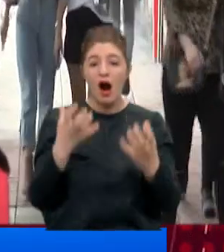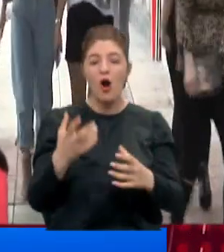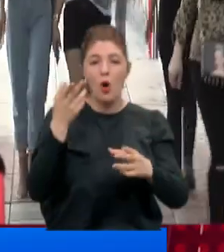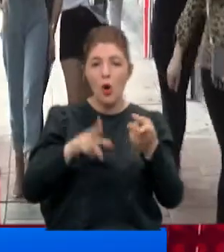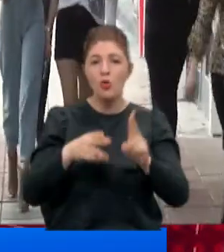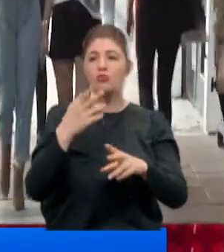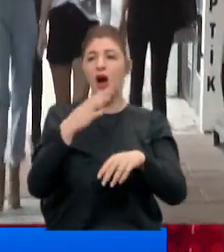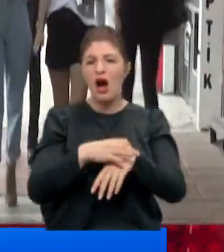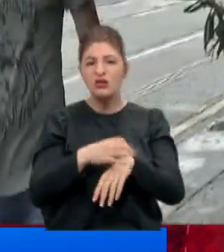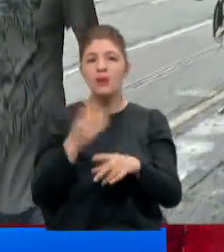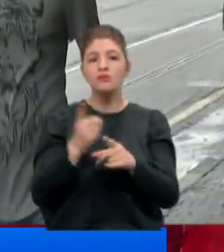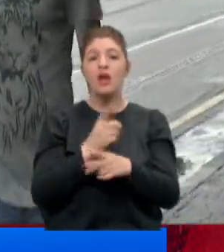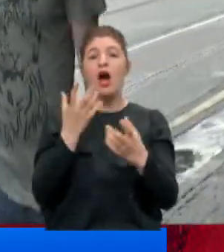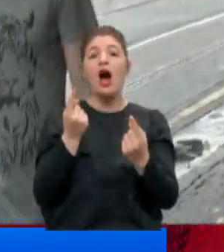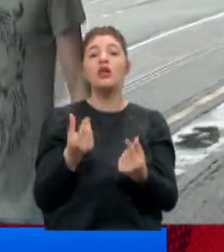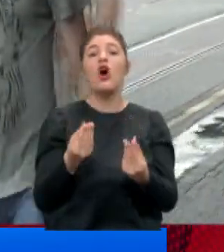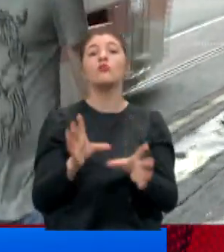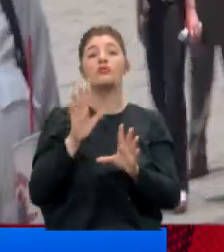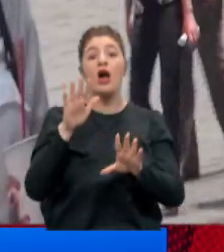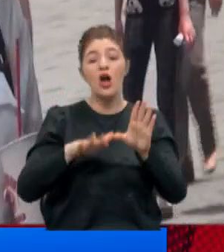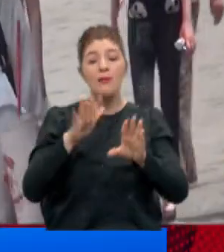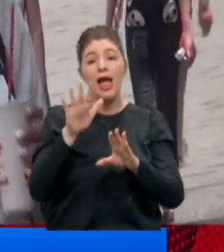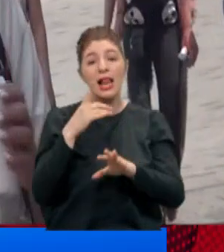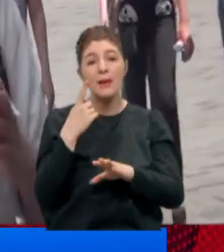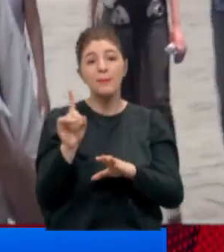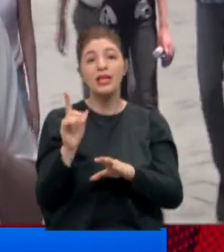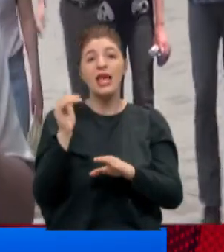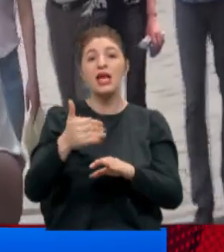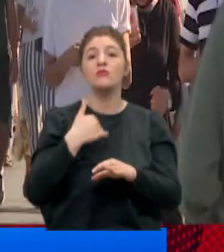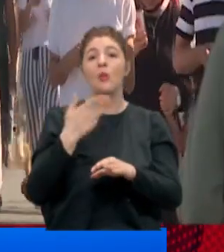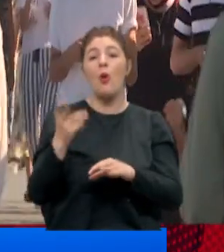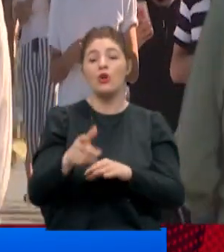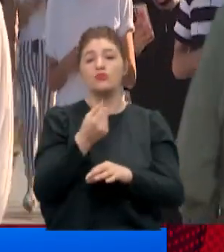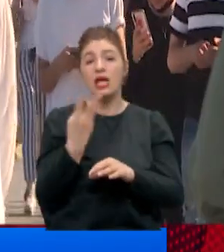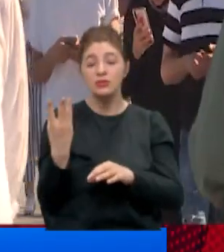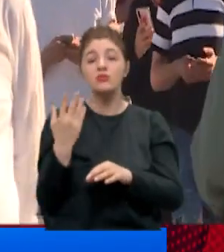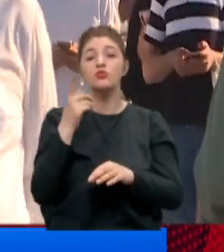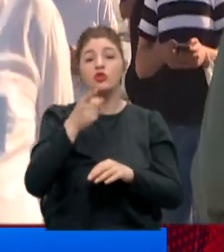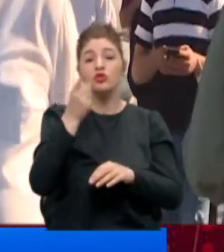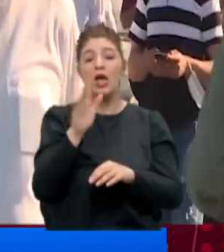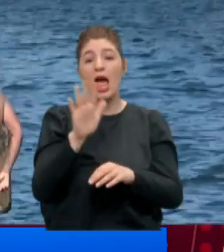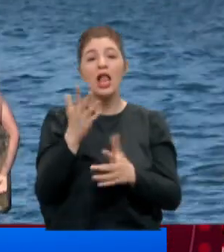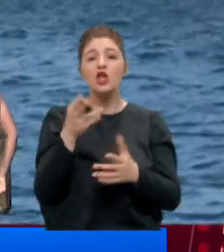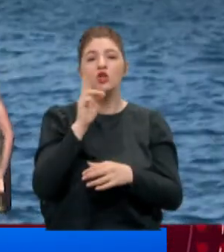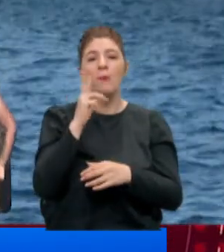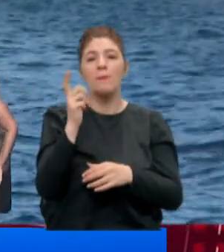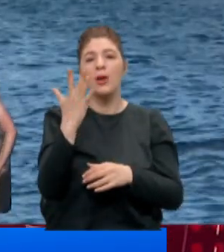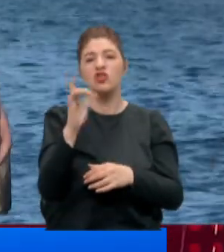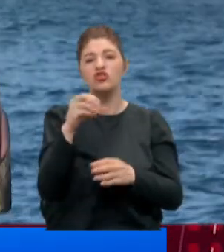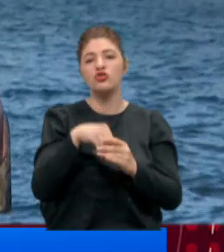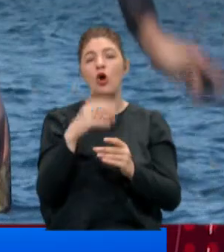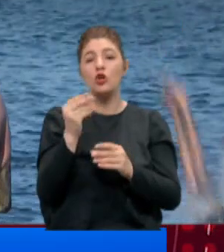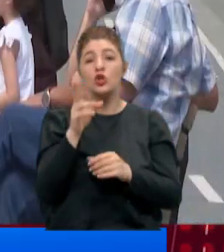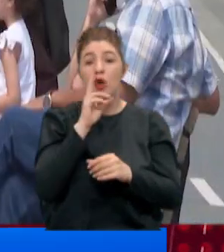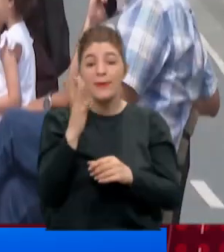ölümler azalmayacak. Yaklaşık 50 bine vardı bizim ölüm sayımız. Bunun %50 kadarı son 5 ay içinde oldu.